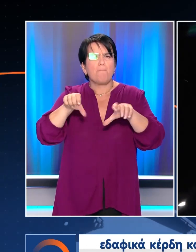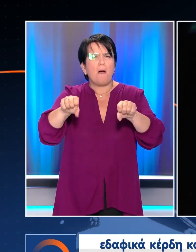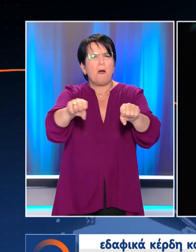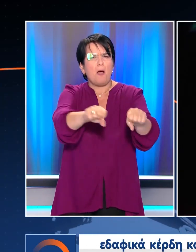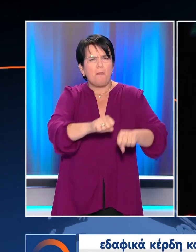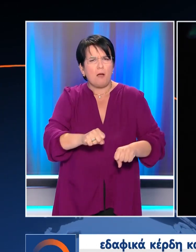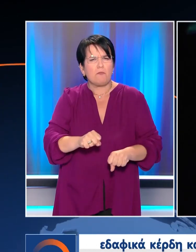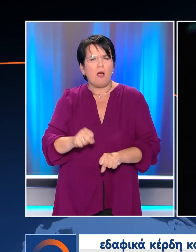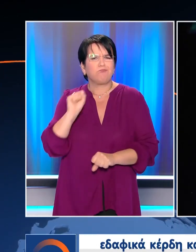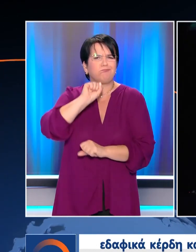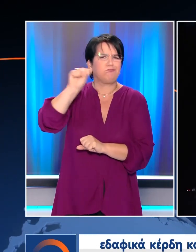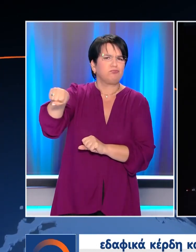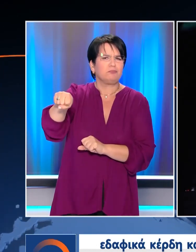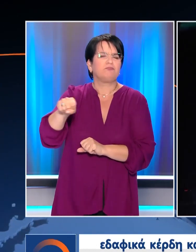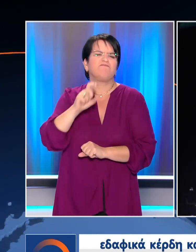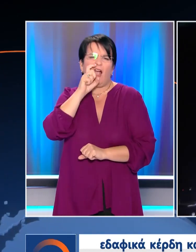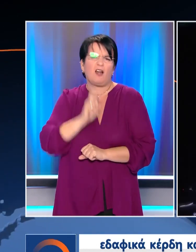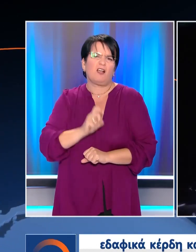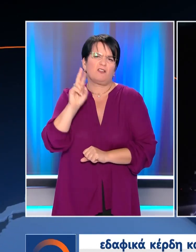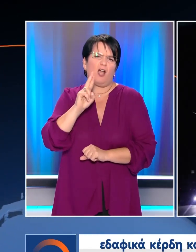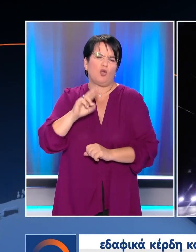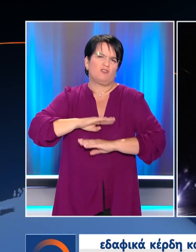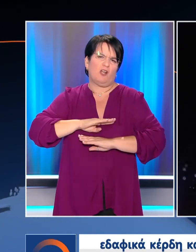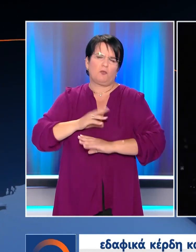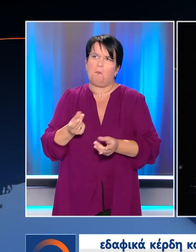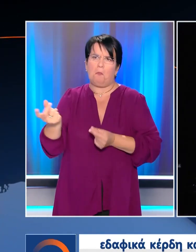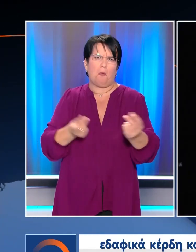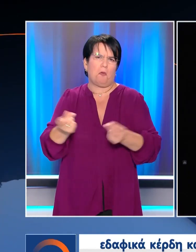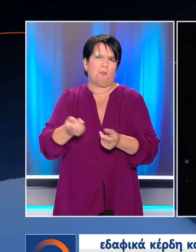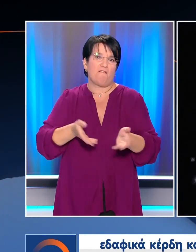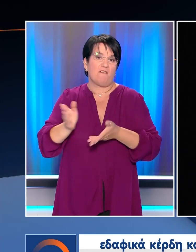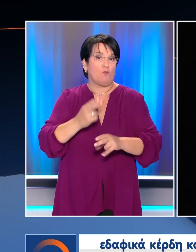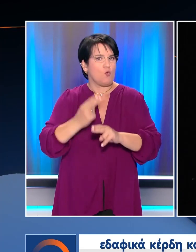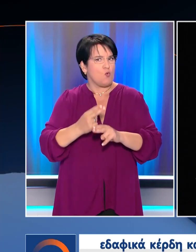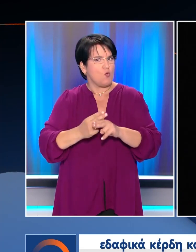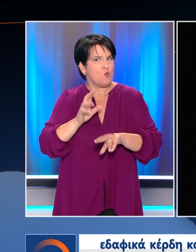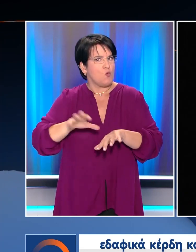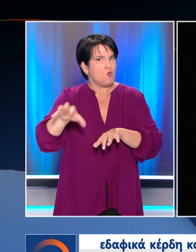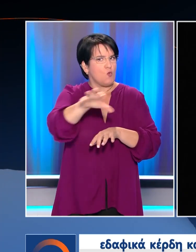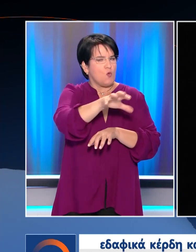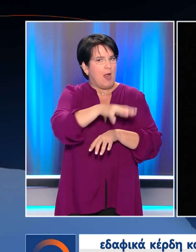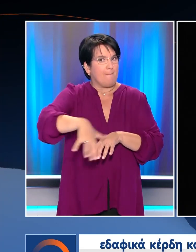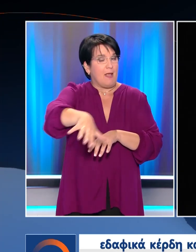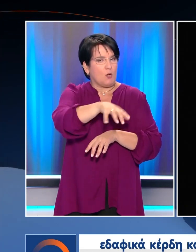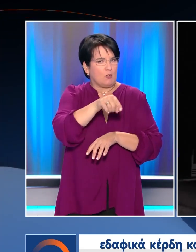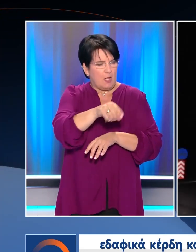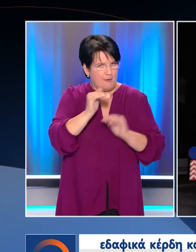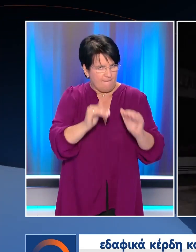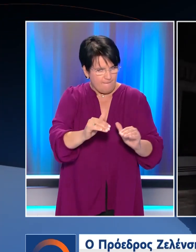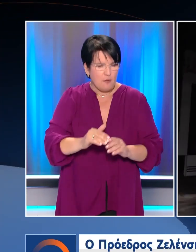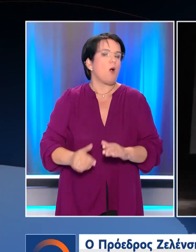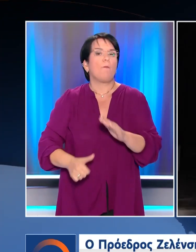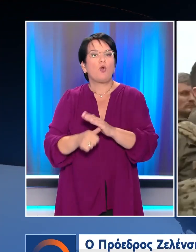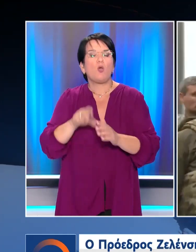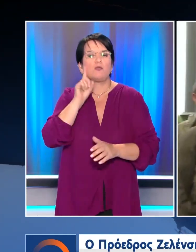Και κερδίζοντας αναγκάζουν Τους Ρώσους στρατιώτες να εγκαταλείψουν Ένα από τα κυριότερα προπήρια Στην περιοχή Ο